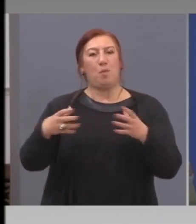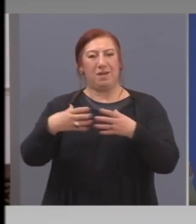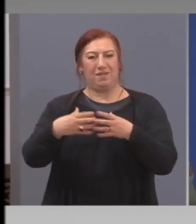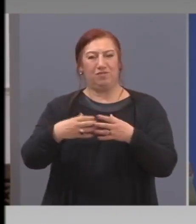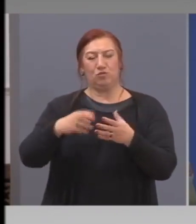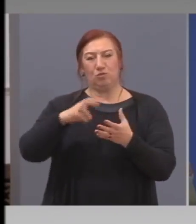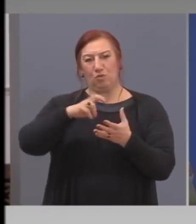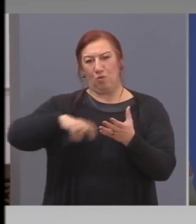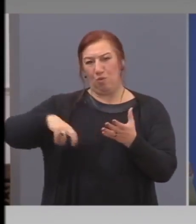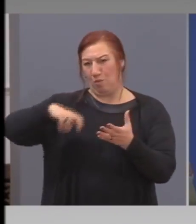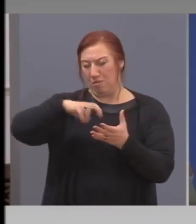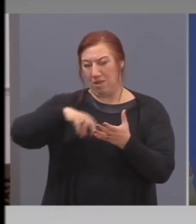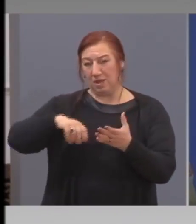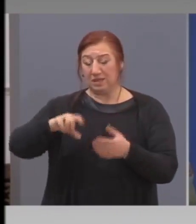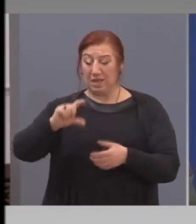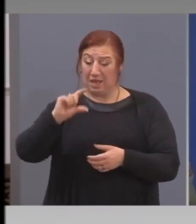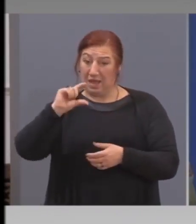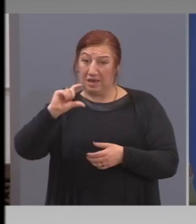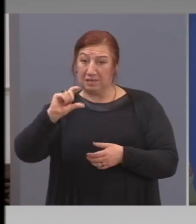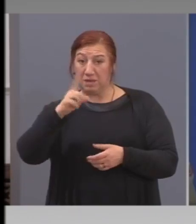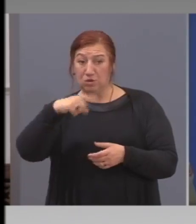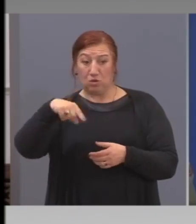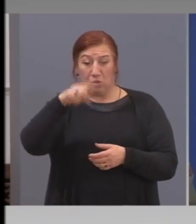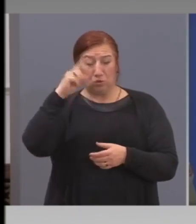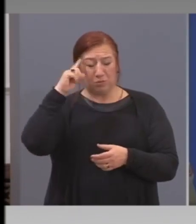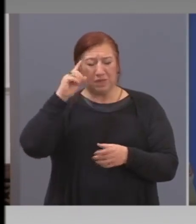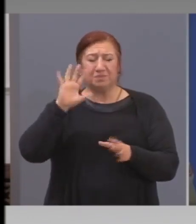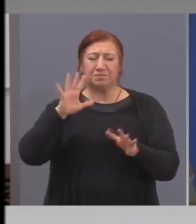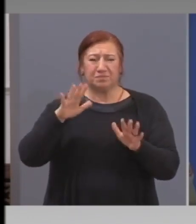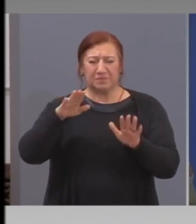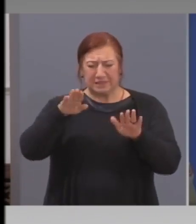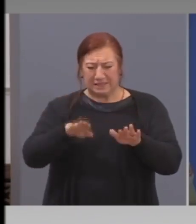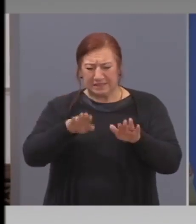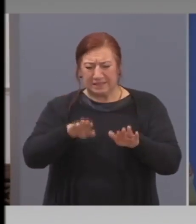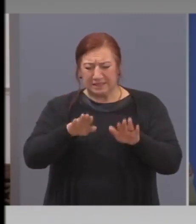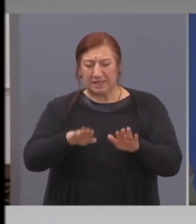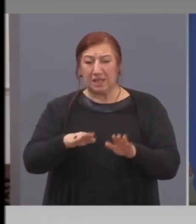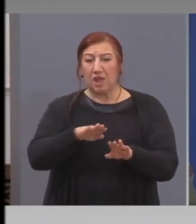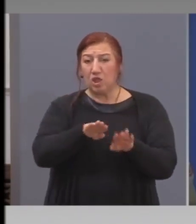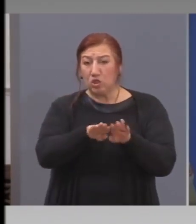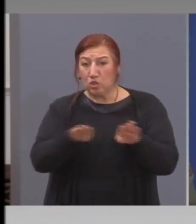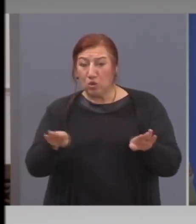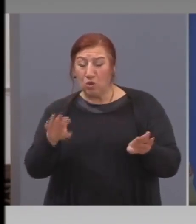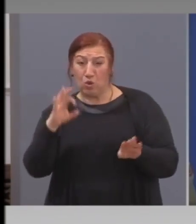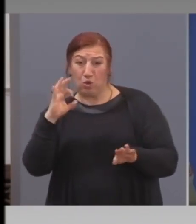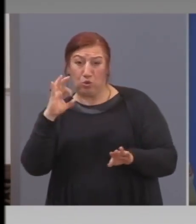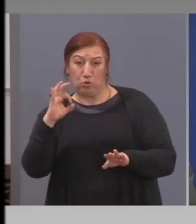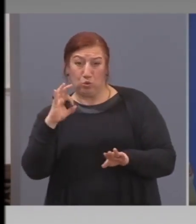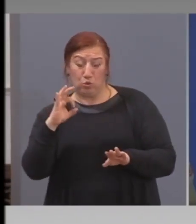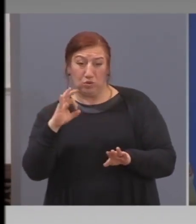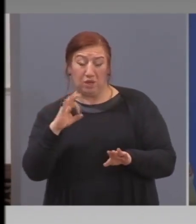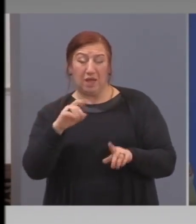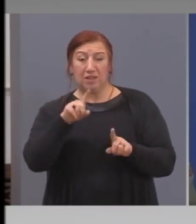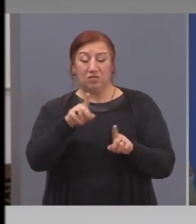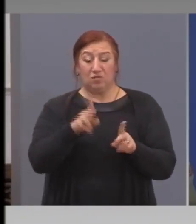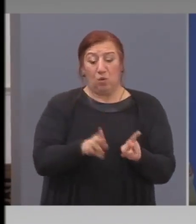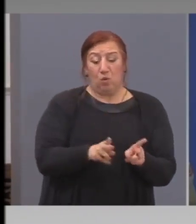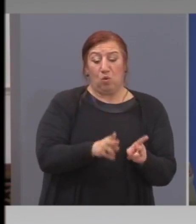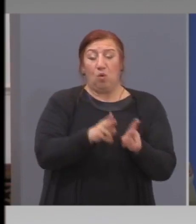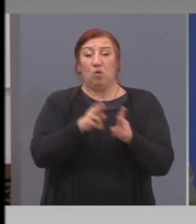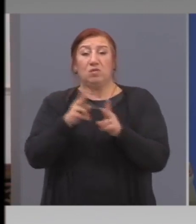който бизнеса прецени с възможност до 0. Тоест, отлагането е плащането на